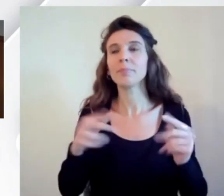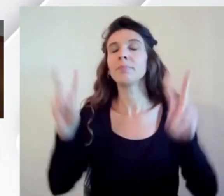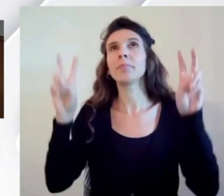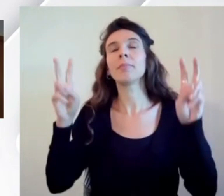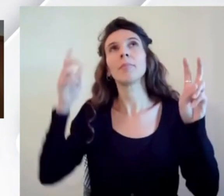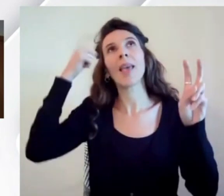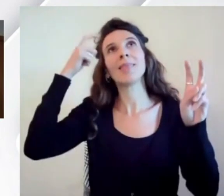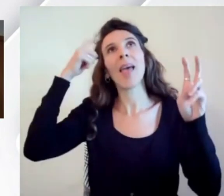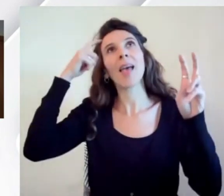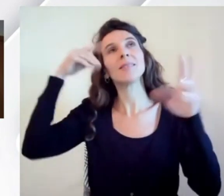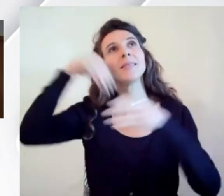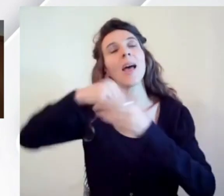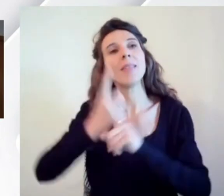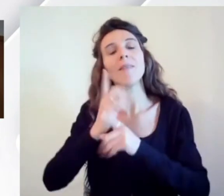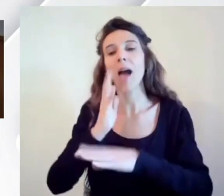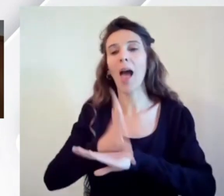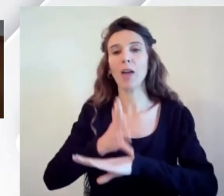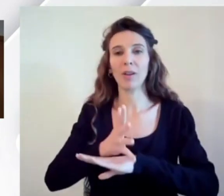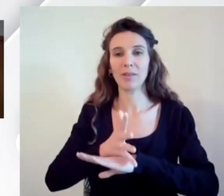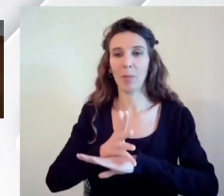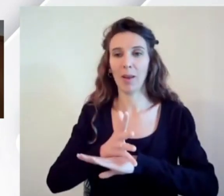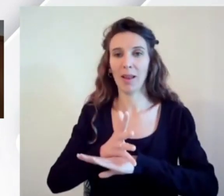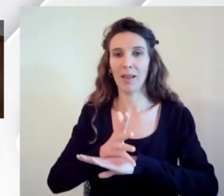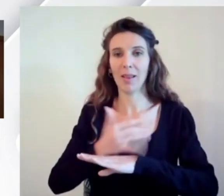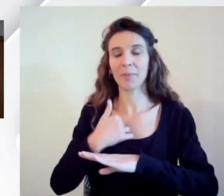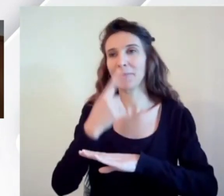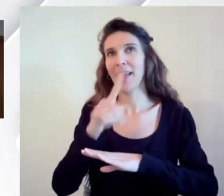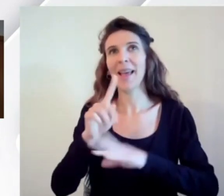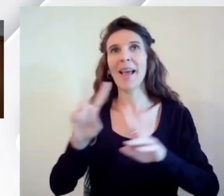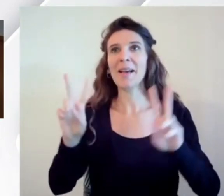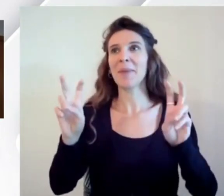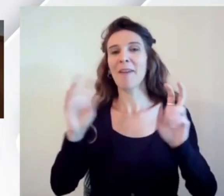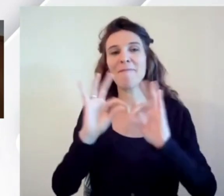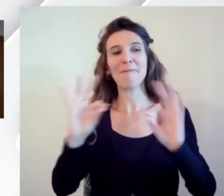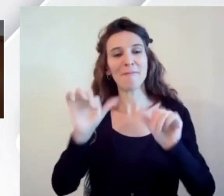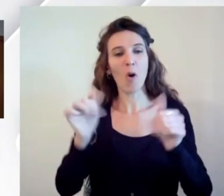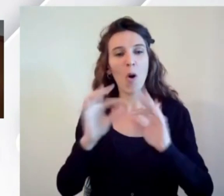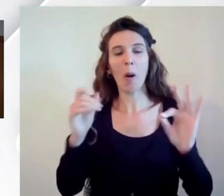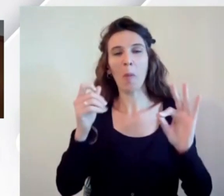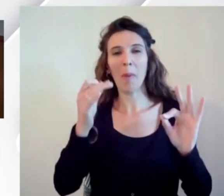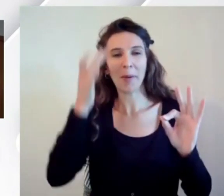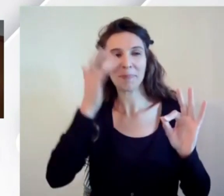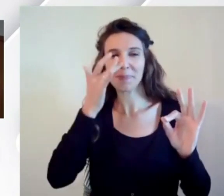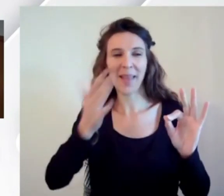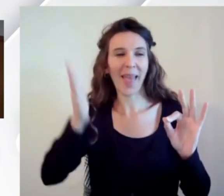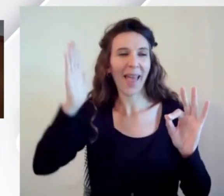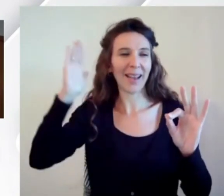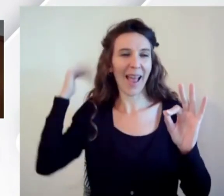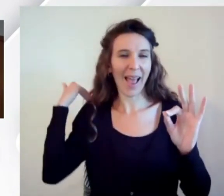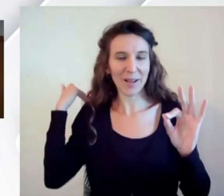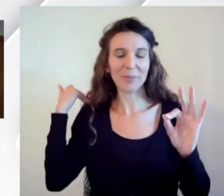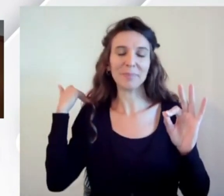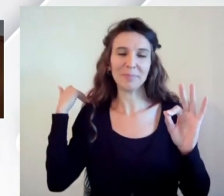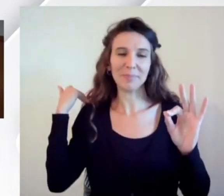testa, con un linguaggio forse un po' meno, diciamo così, attuale, po' ormai arcaico, no? È quello che oggi diciamo,